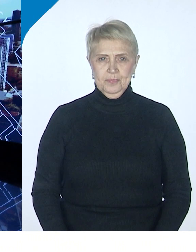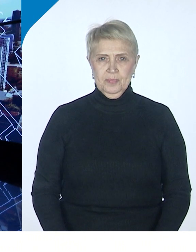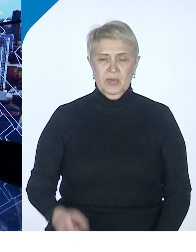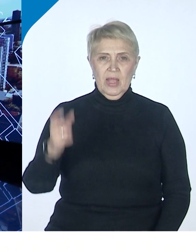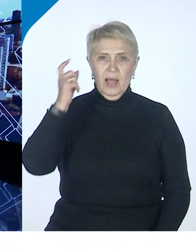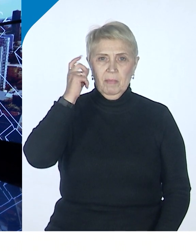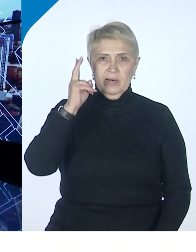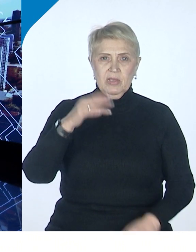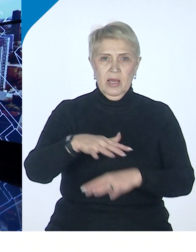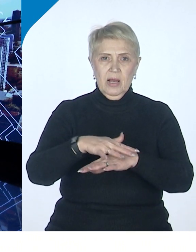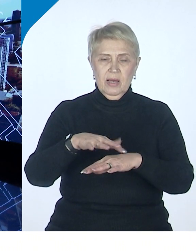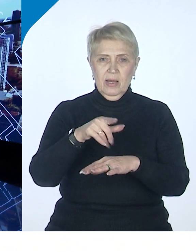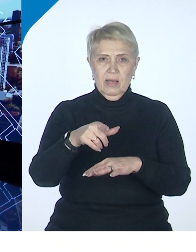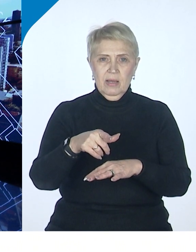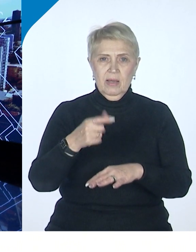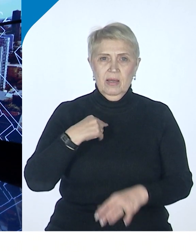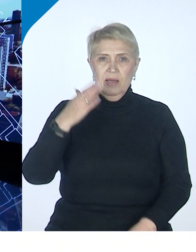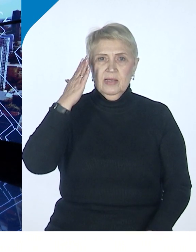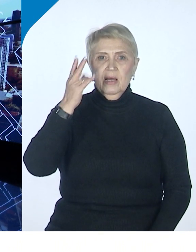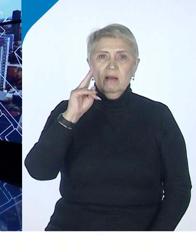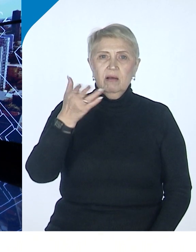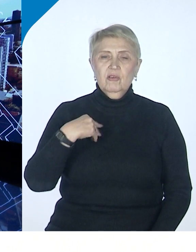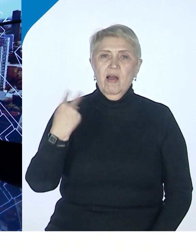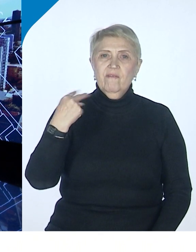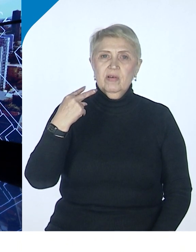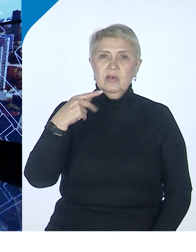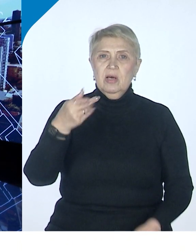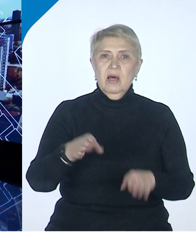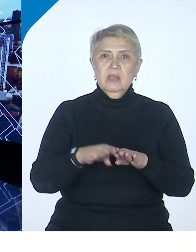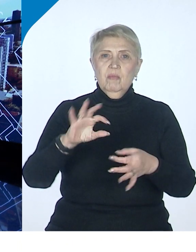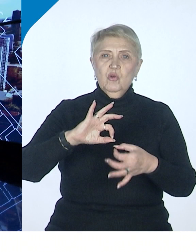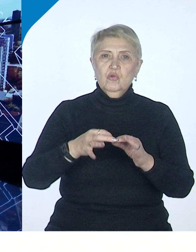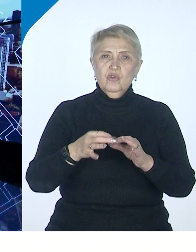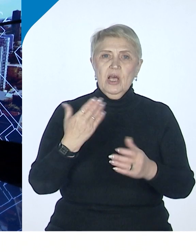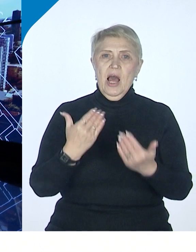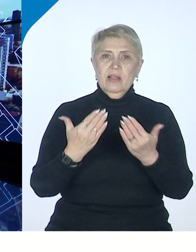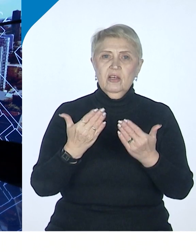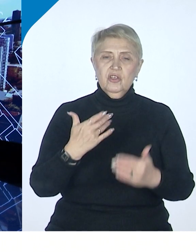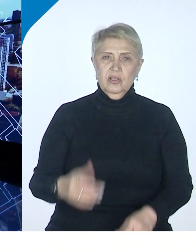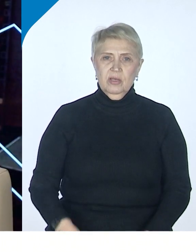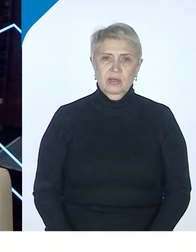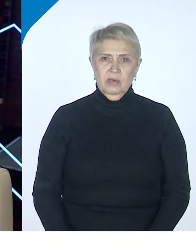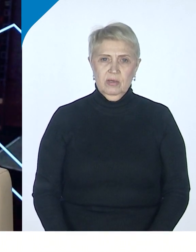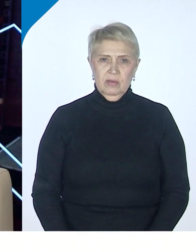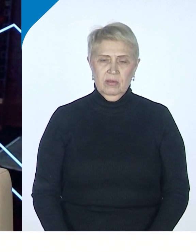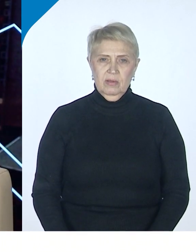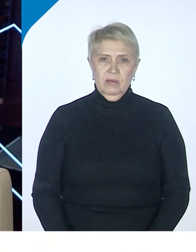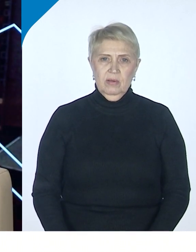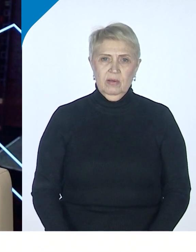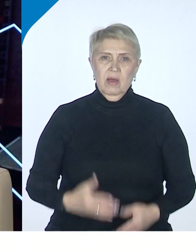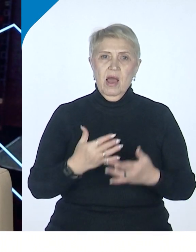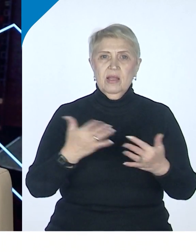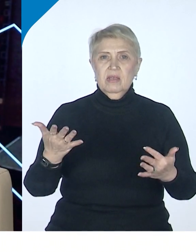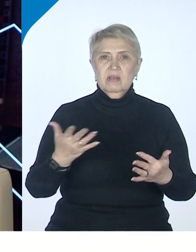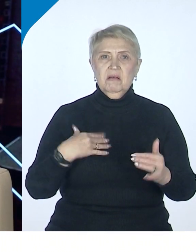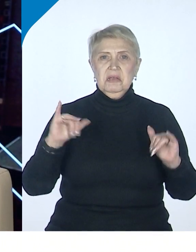Хабаровский край, я не знаю, как там во Владивостоке, там сложное к этому отношение. У них там какие-то несколько странные